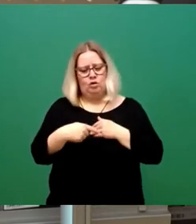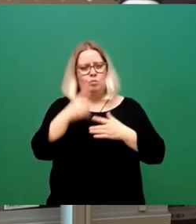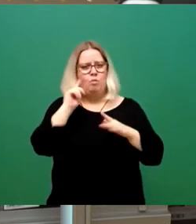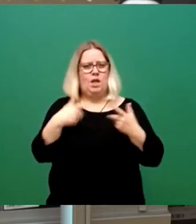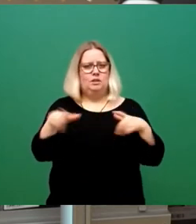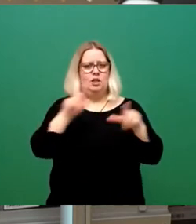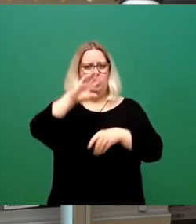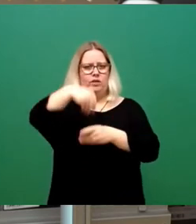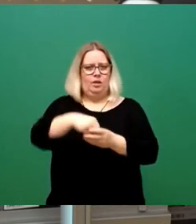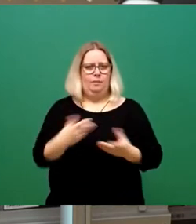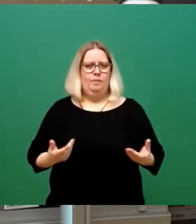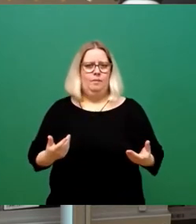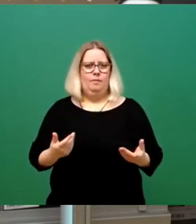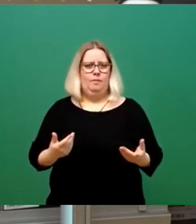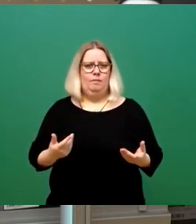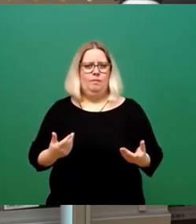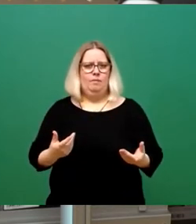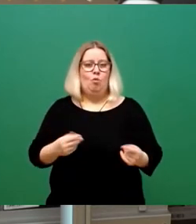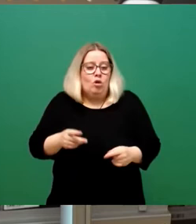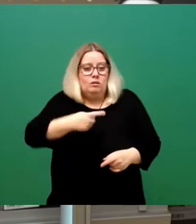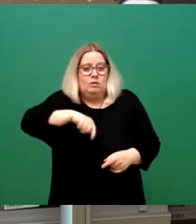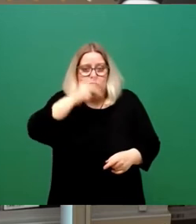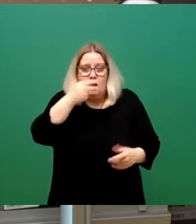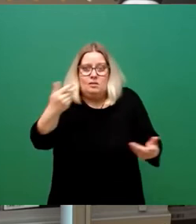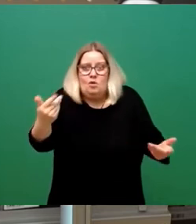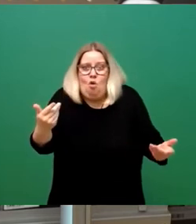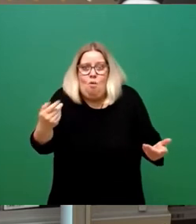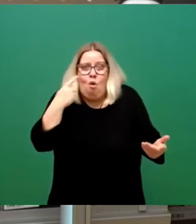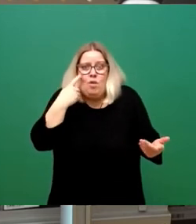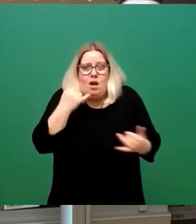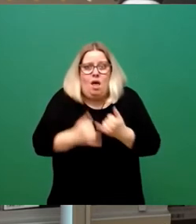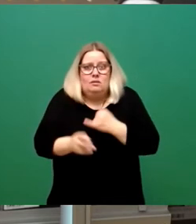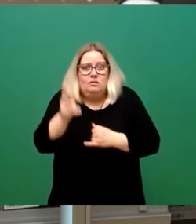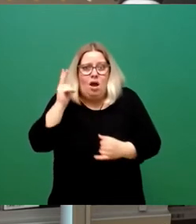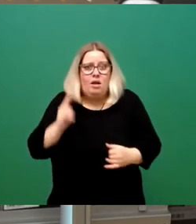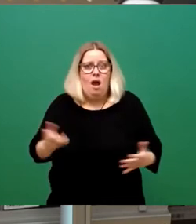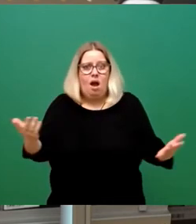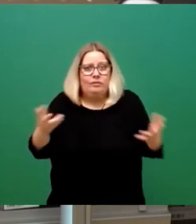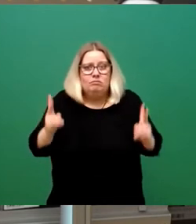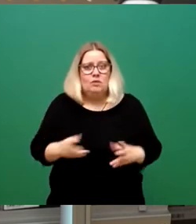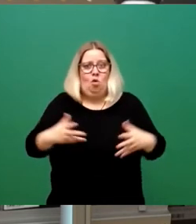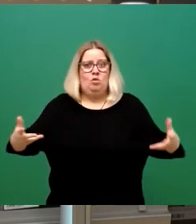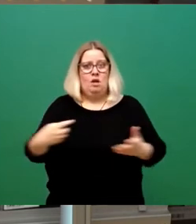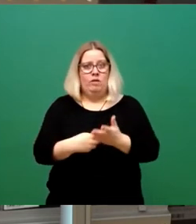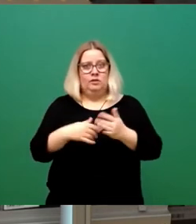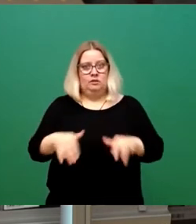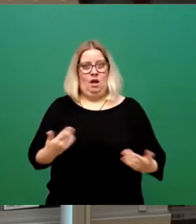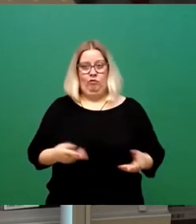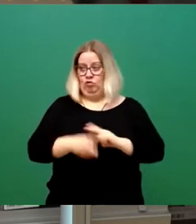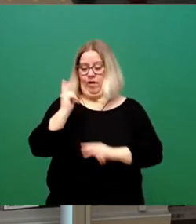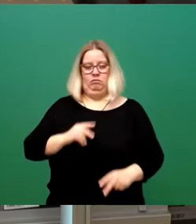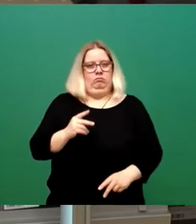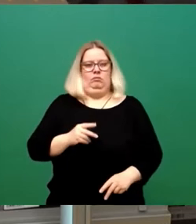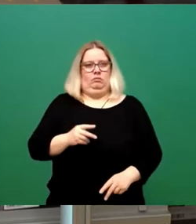darstellen. Das sehen wir doch momentan in den letzten zwei Jahren vor was für riesigen Herausforderungen, die wir uns vor zwei Jahren noch gar nicht hätten